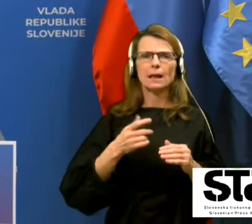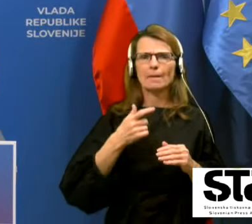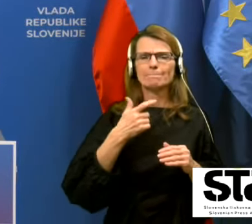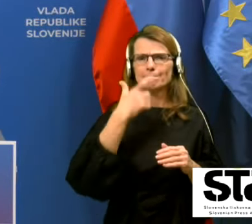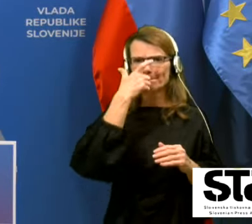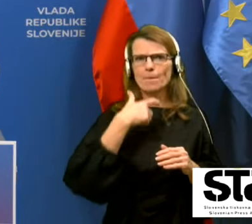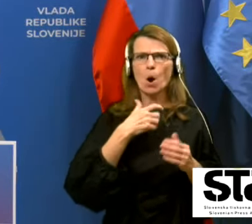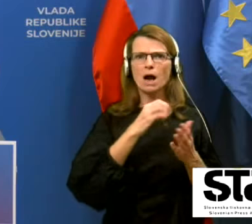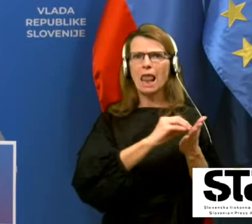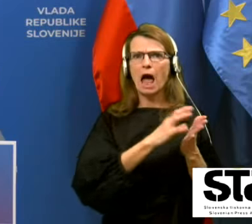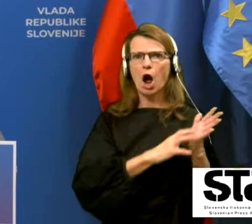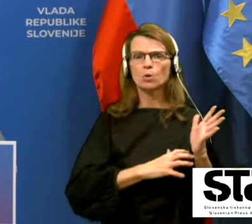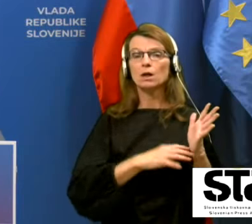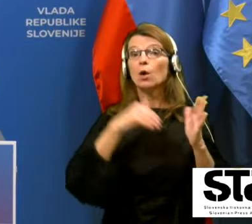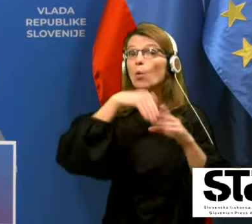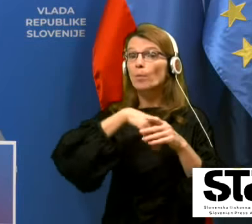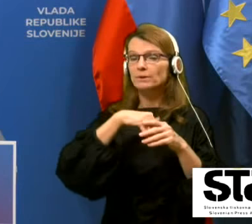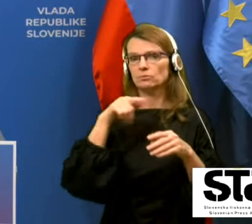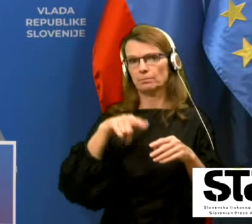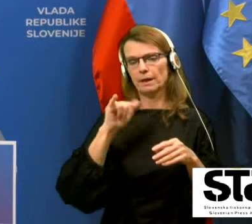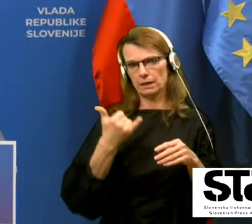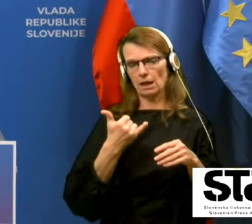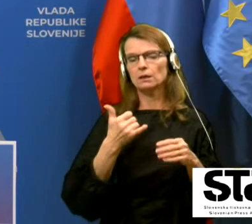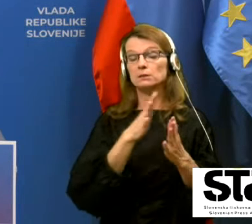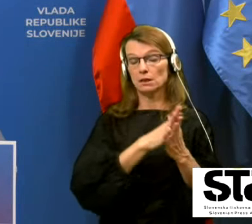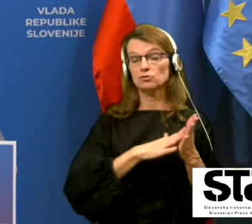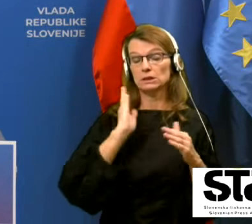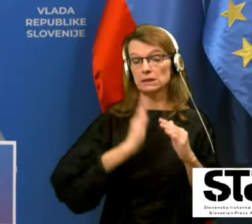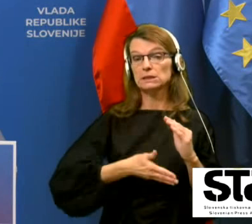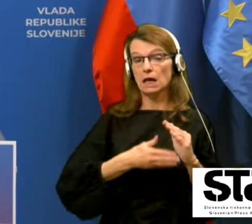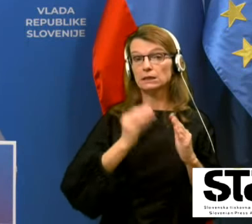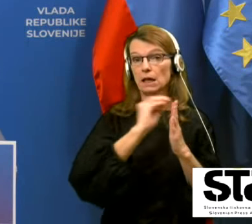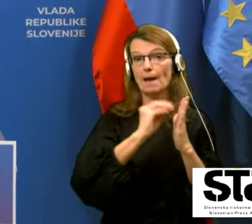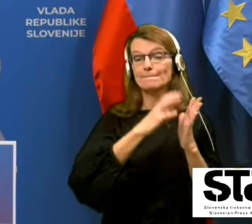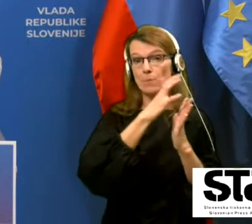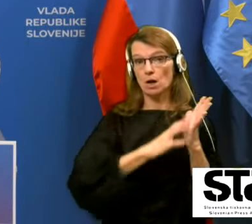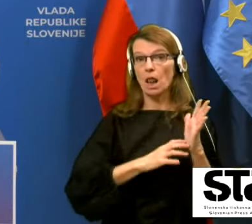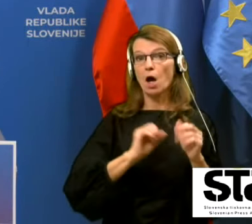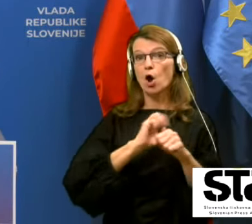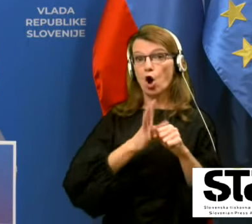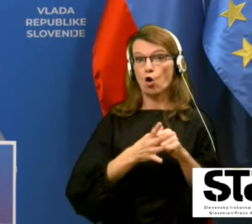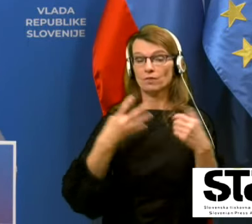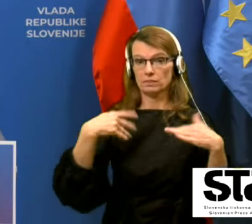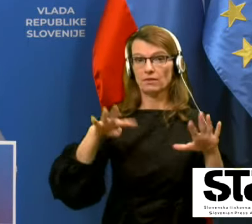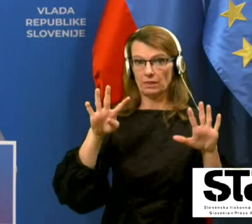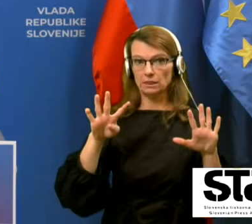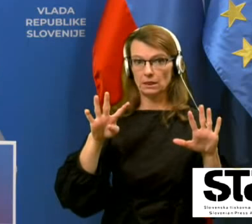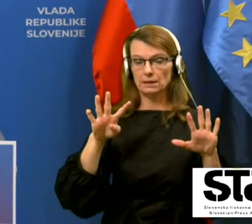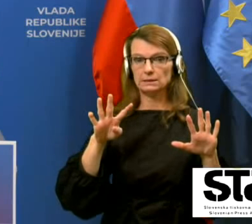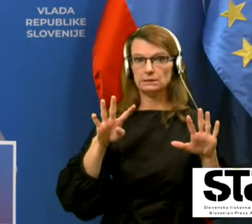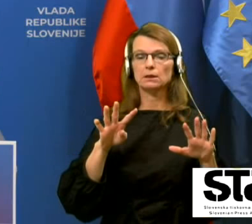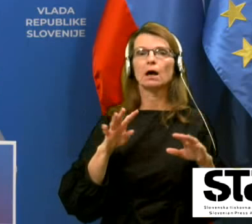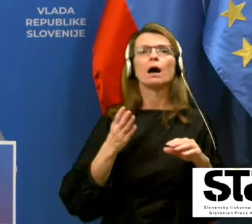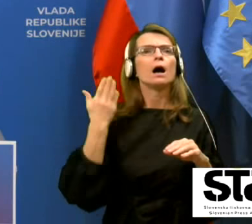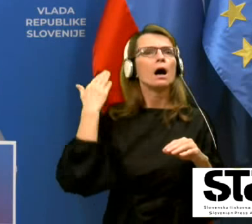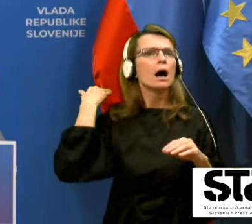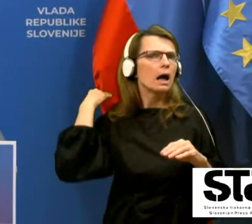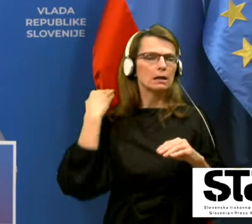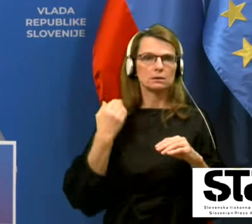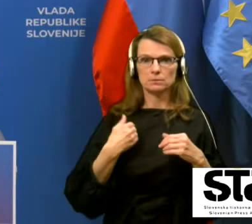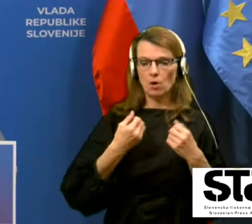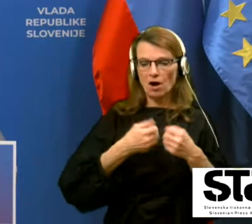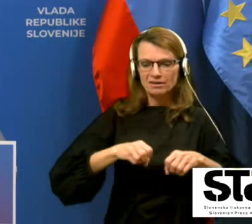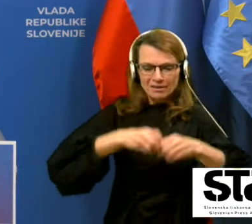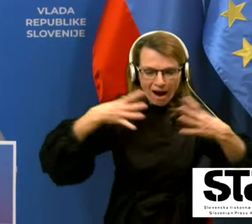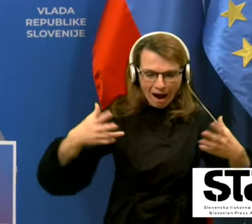V resnici, začetek zadnjega poglavja COVID-19. Pred kratkim smo odpirali